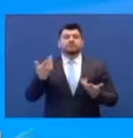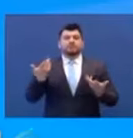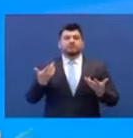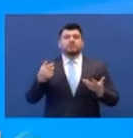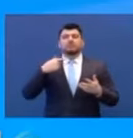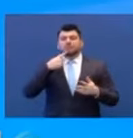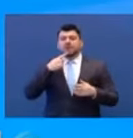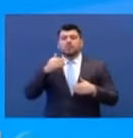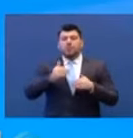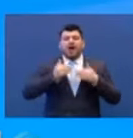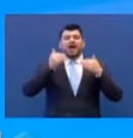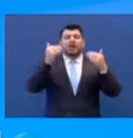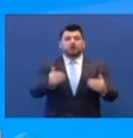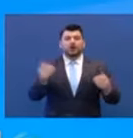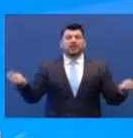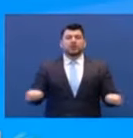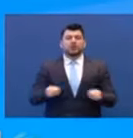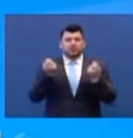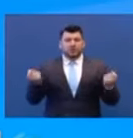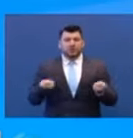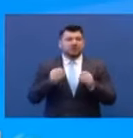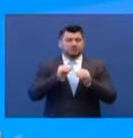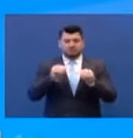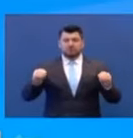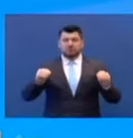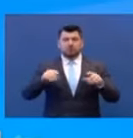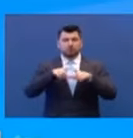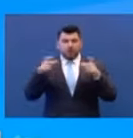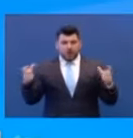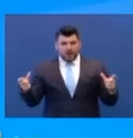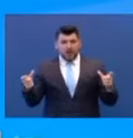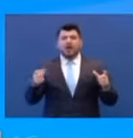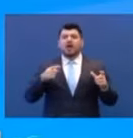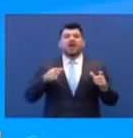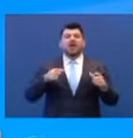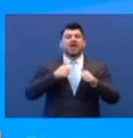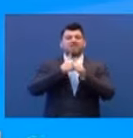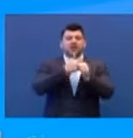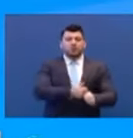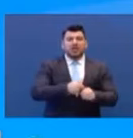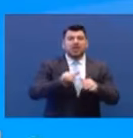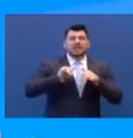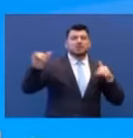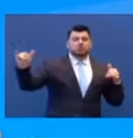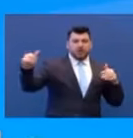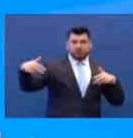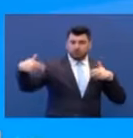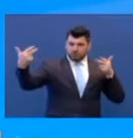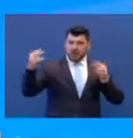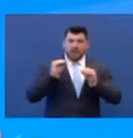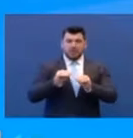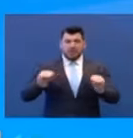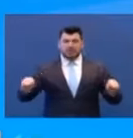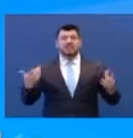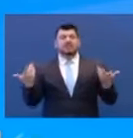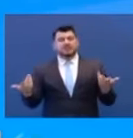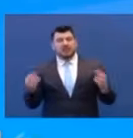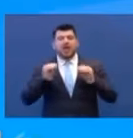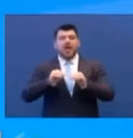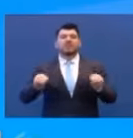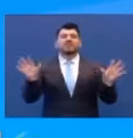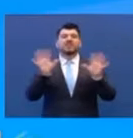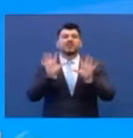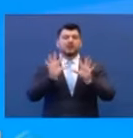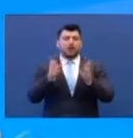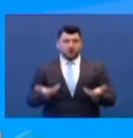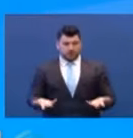καθαλουλική αναστολή λειτουργίας των εκπαιδευτικών δομών. Από την εφαρμογή της εξαποστάσεως εκπαίδευσης μέχρι την εκπαιδευτική τηλεόραση. Από την